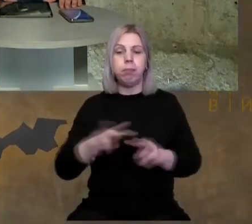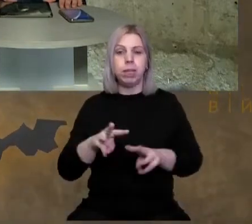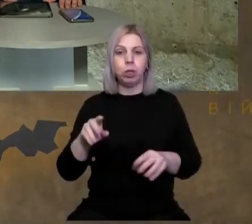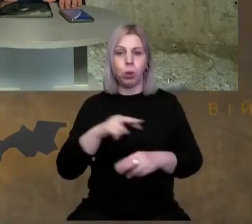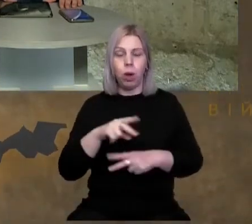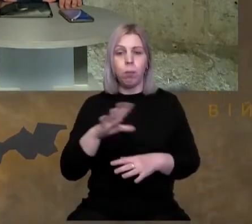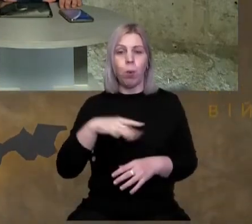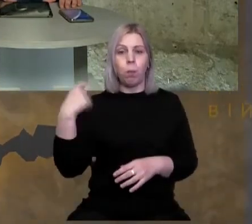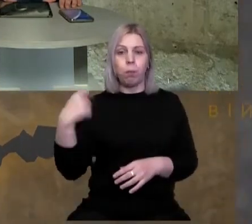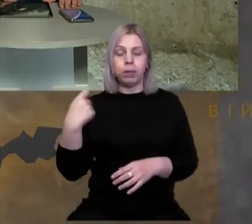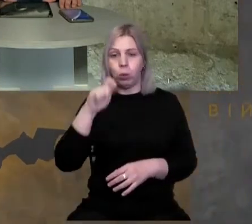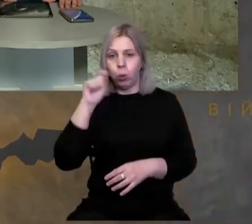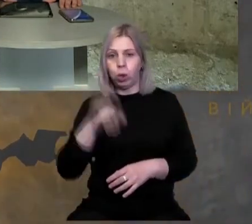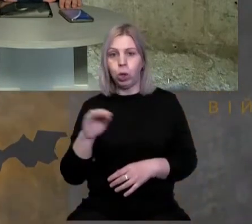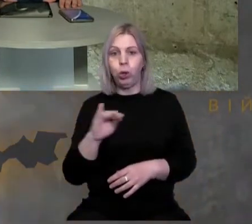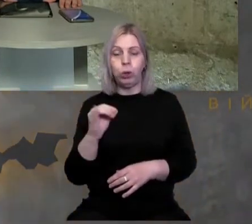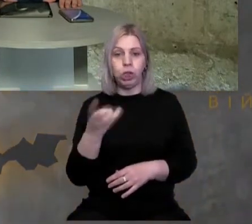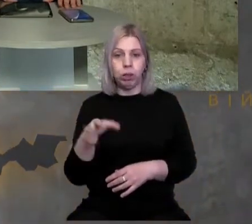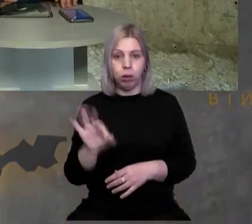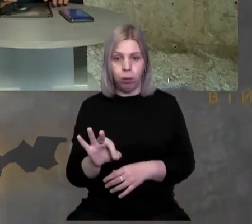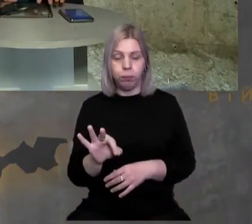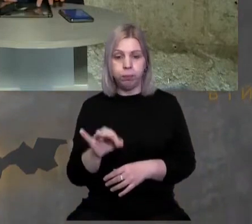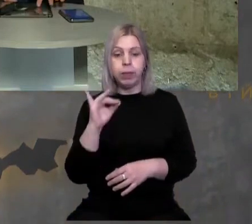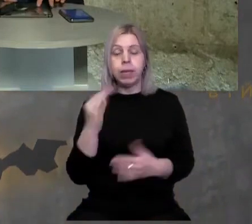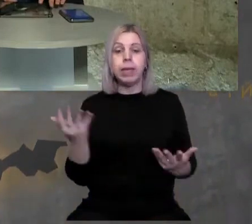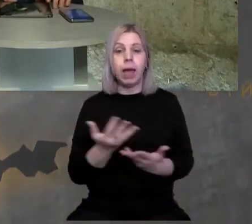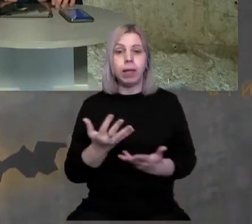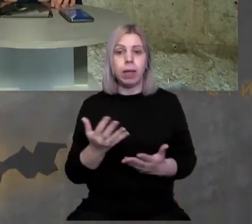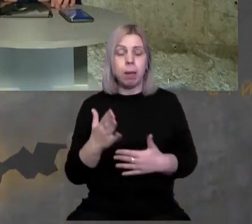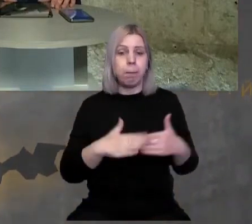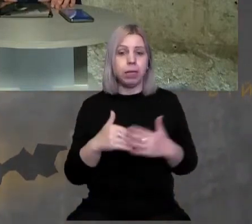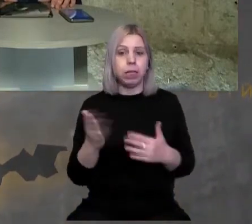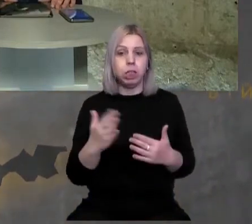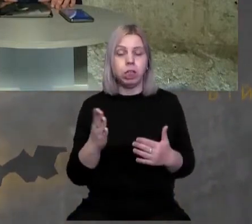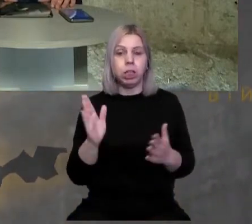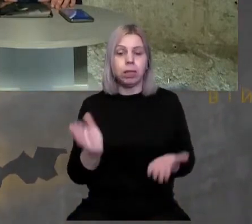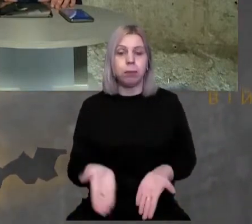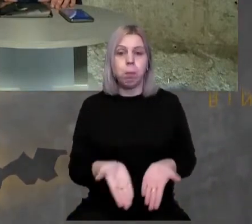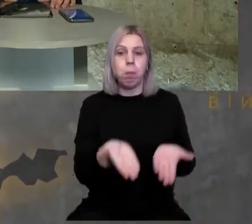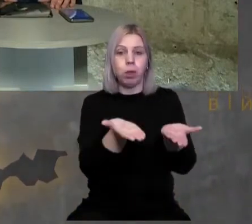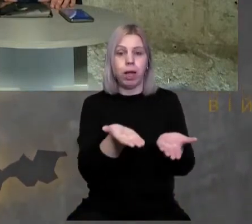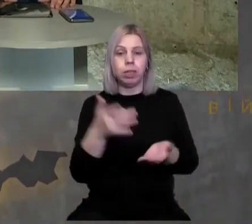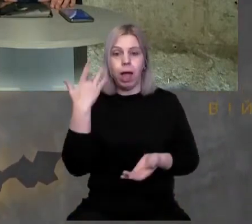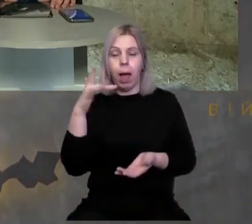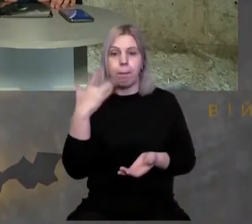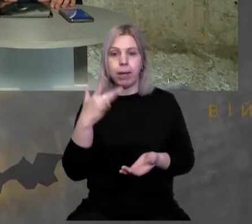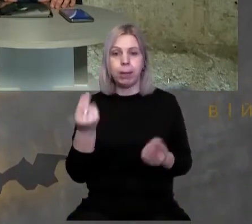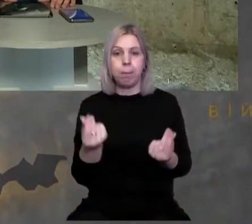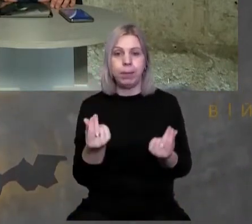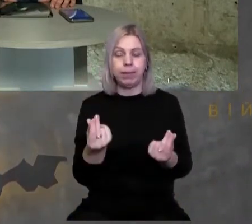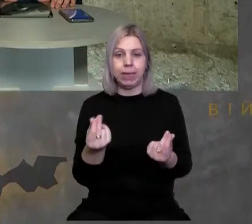присутній президент України Ющенко, який практично з подачі американського